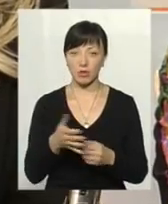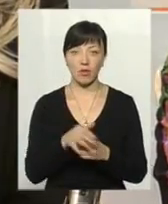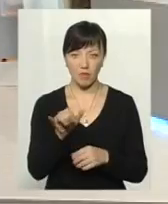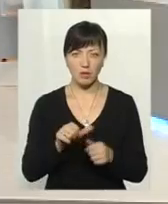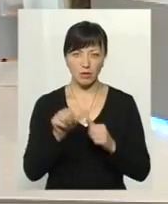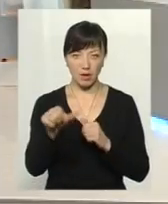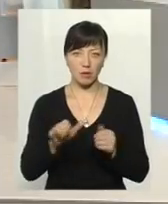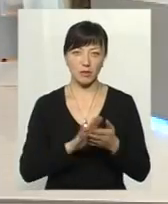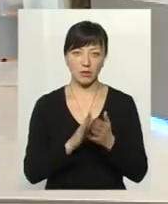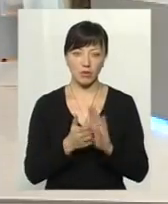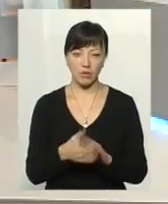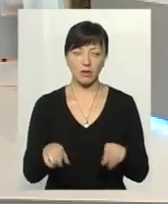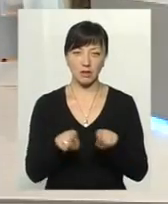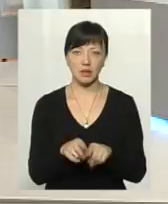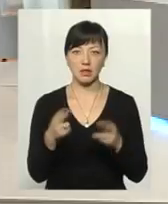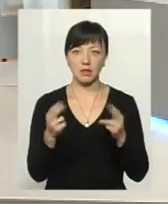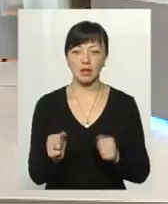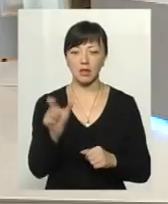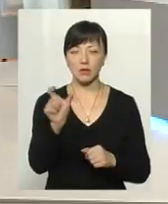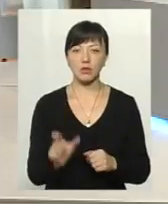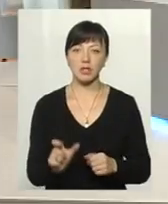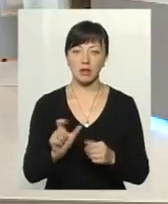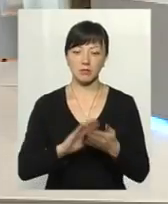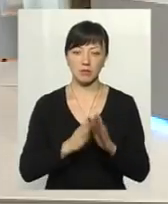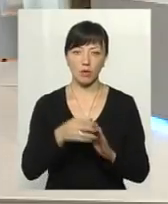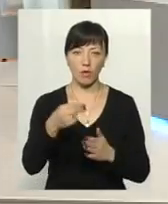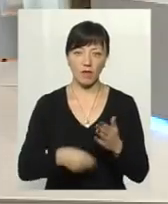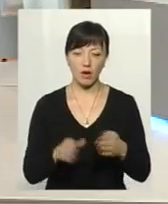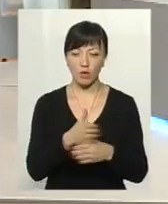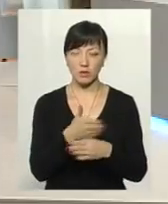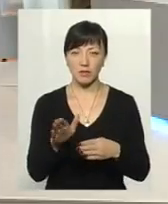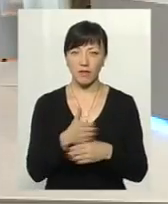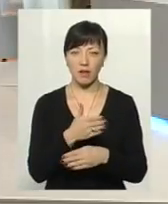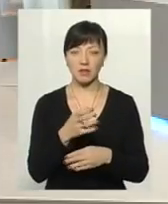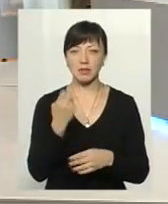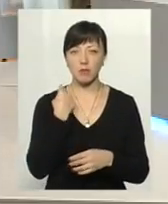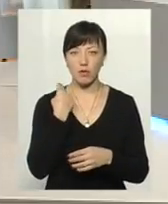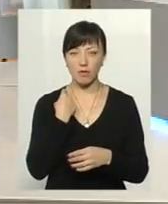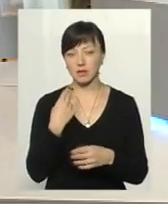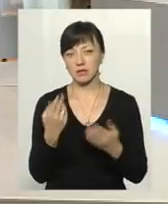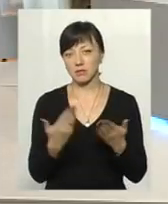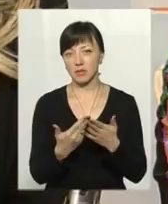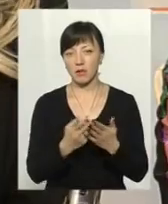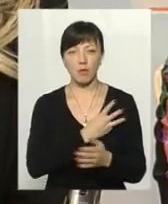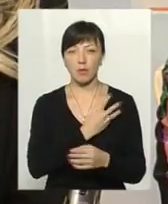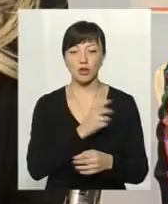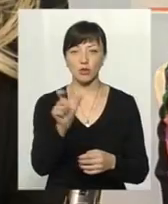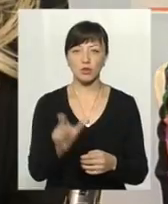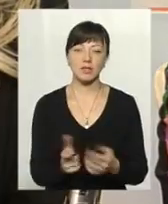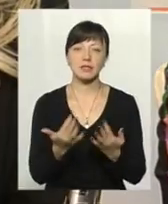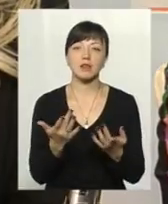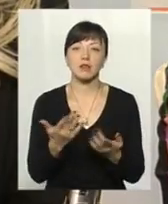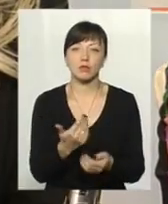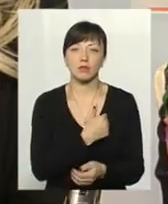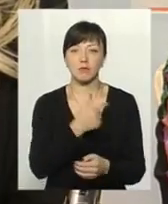у вас окремий договір такий складався? складався договір і ми розбивали рівними долями заборгованість по бажанню споживача, наскільки